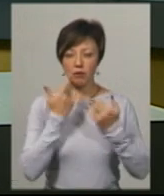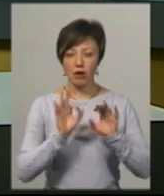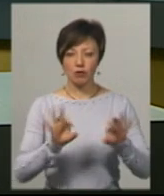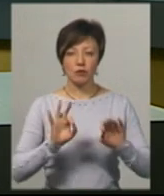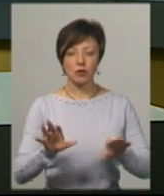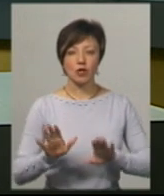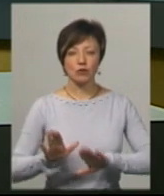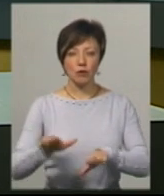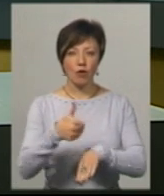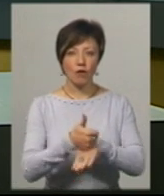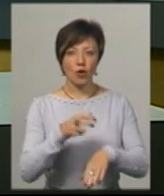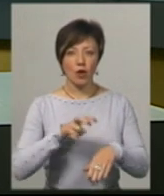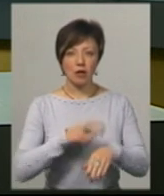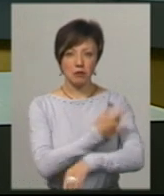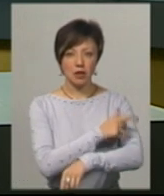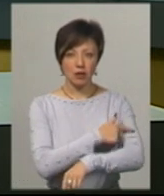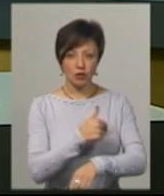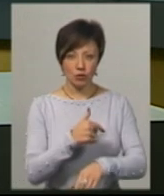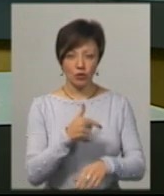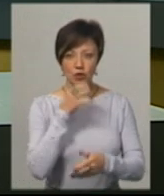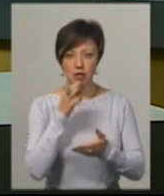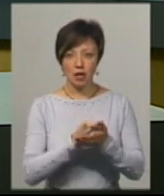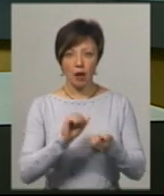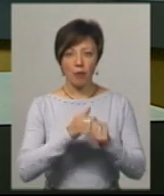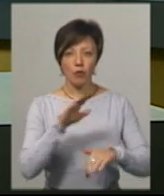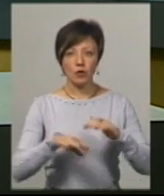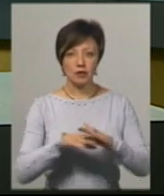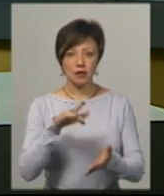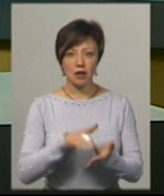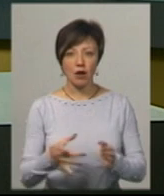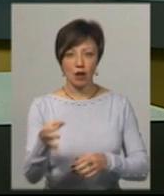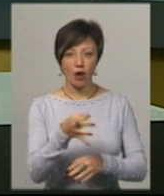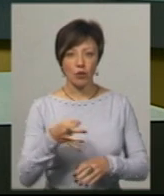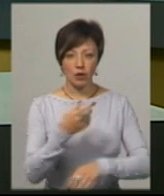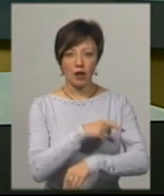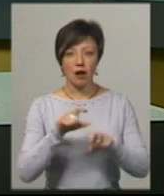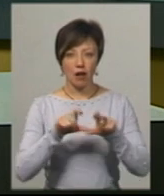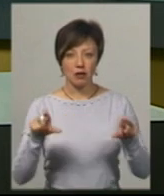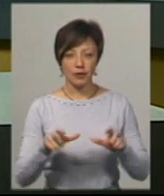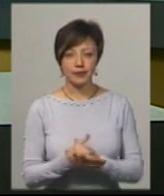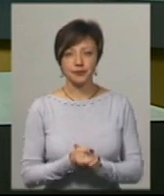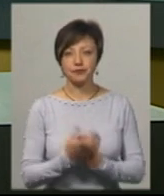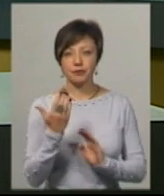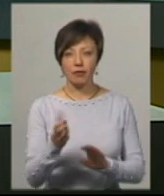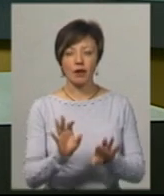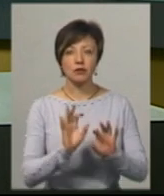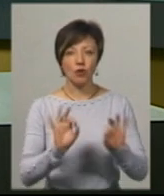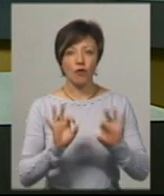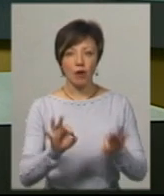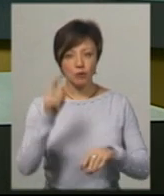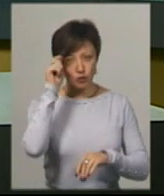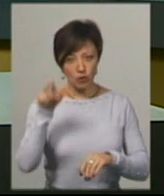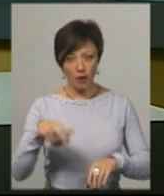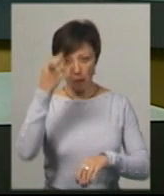заступник головного лікаря з медичної частини Кам'янець-Подільської центральної районної лікарні Ірина Костинська. За її словами, чоловік,